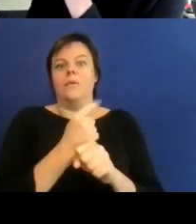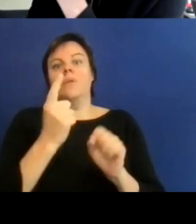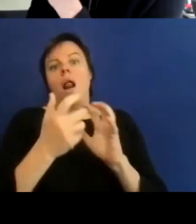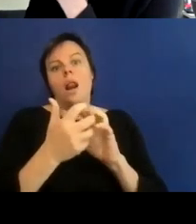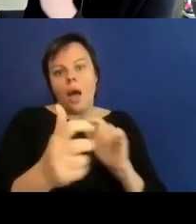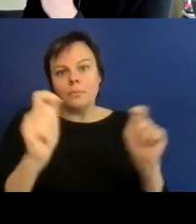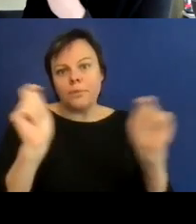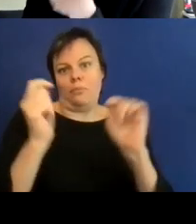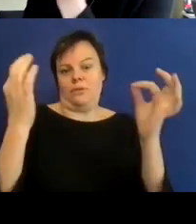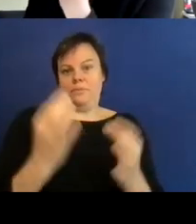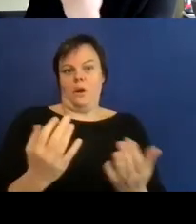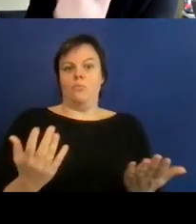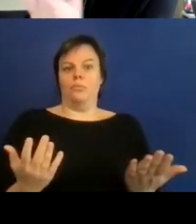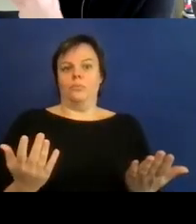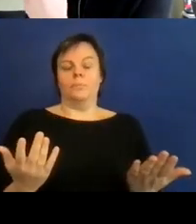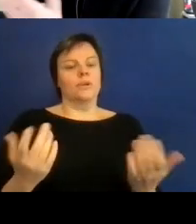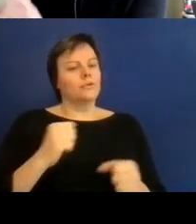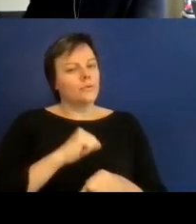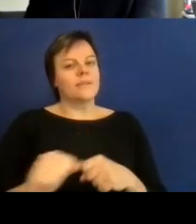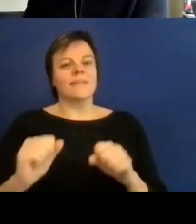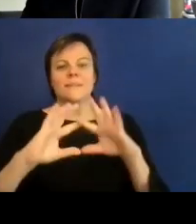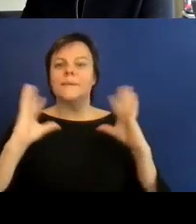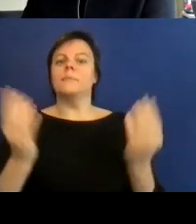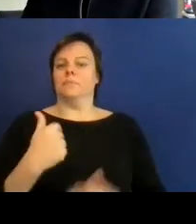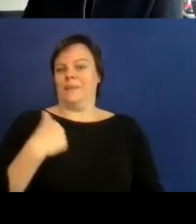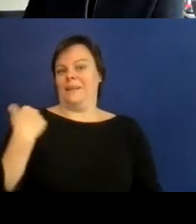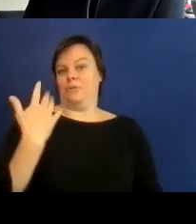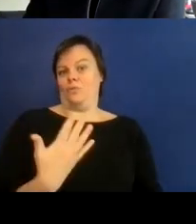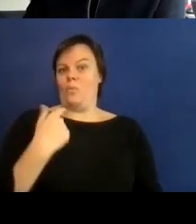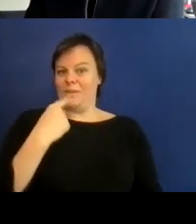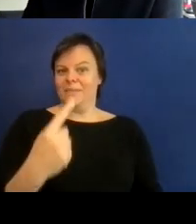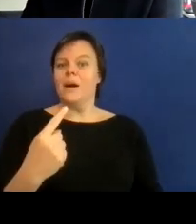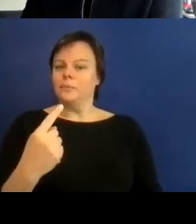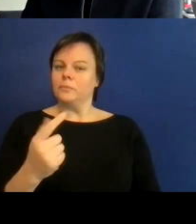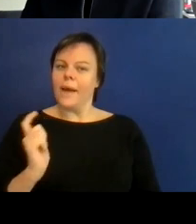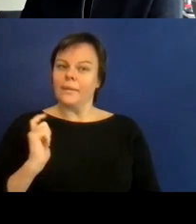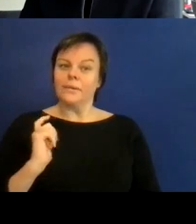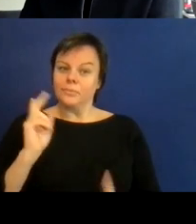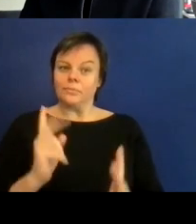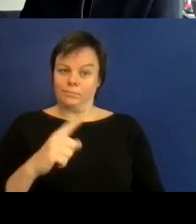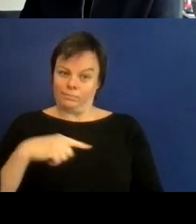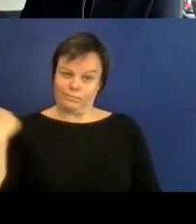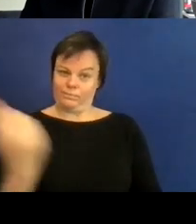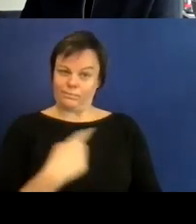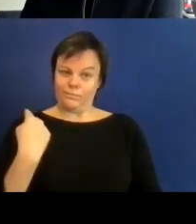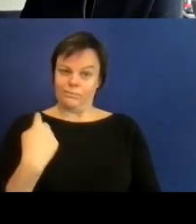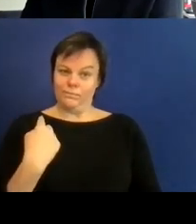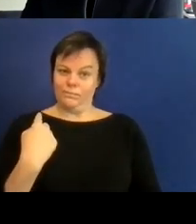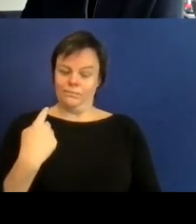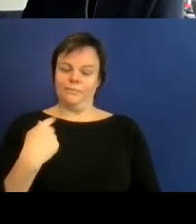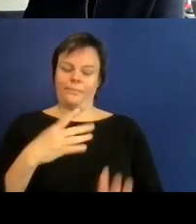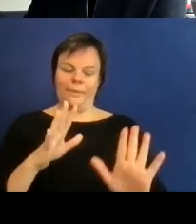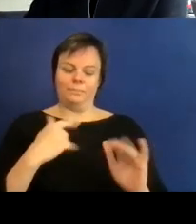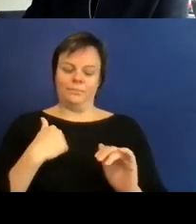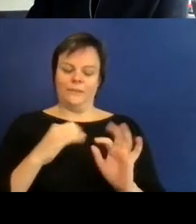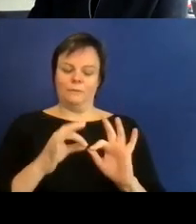und nichtsdestotrotz weil ich eben gesagt habe also eigentlich das wir und das die ist die falsche Formulierung weil es